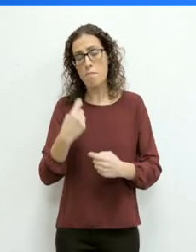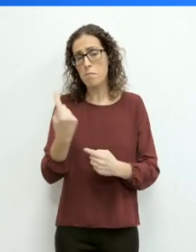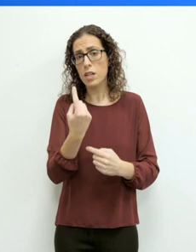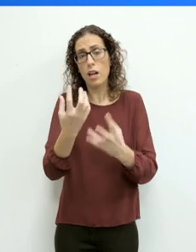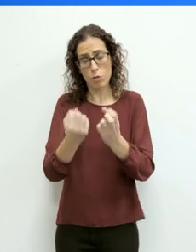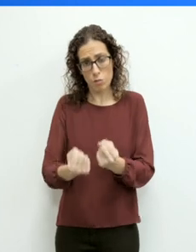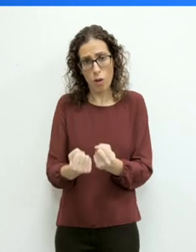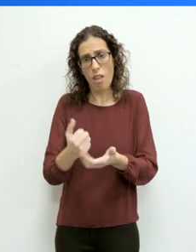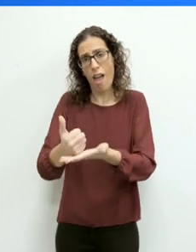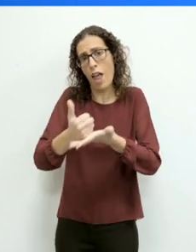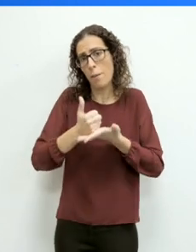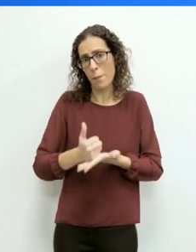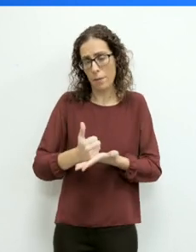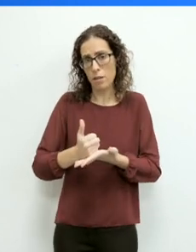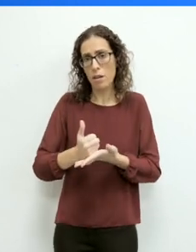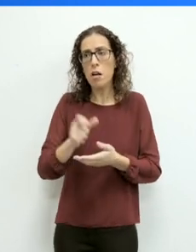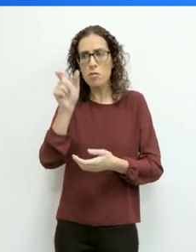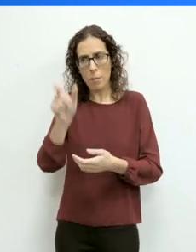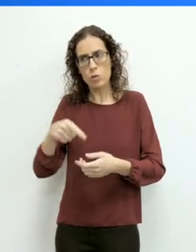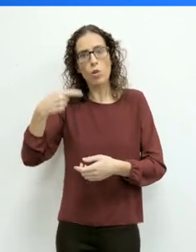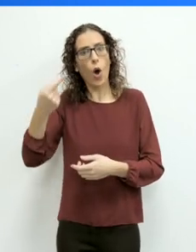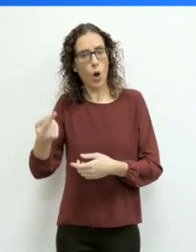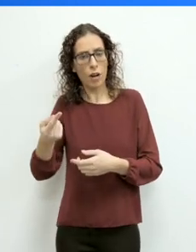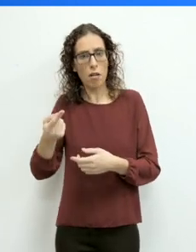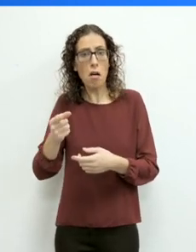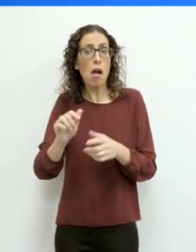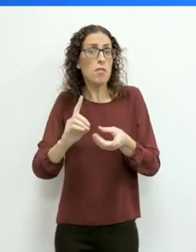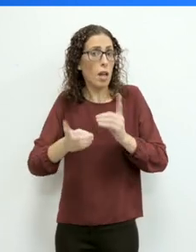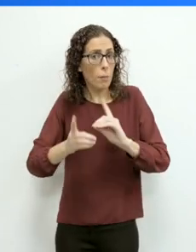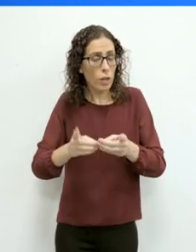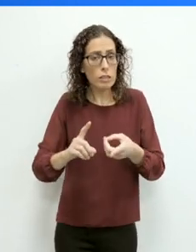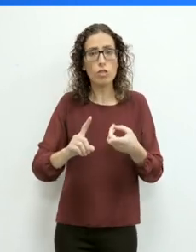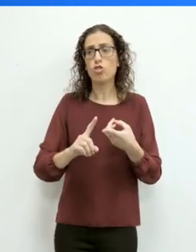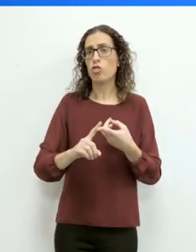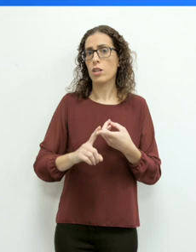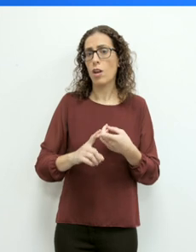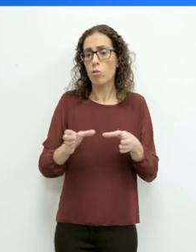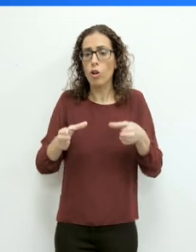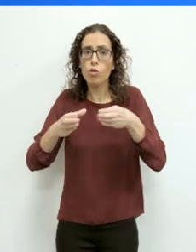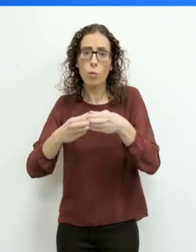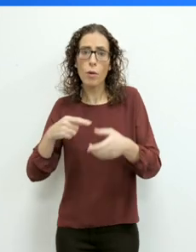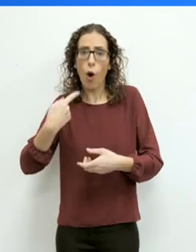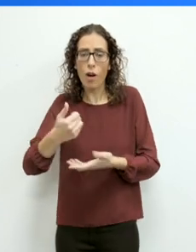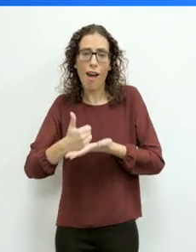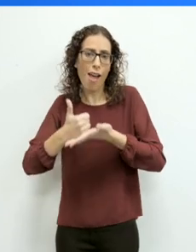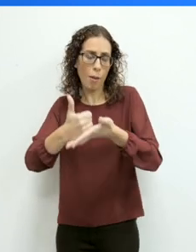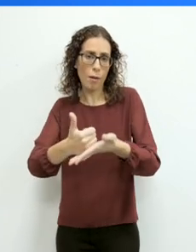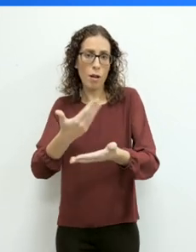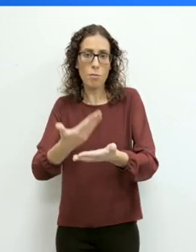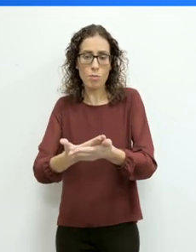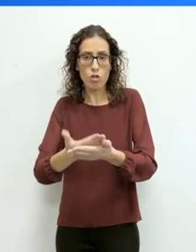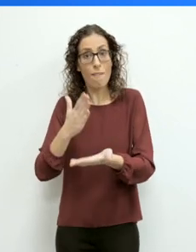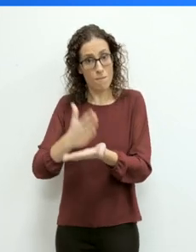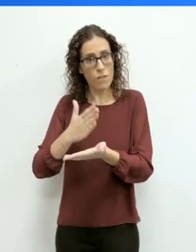lajnuna ta-šaħatiħur, għandu bżon lajnuna tal-politiċi, ju għandu bżon lajnuna ta-istituzjoni, miħx ikun jista